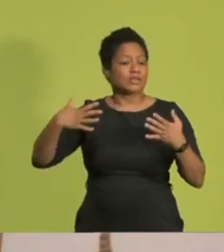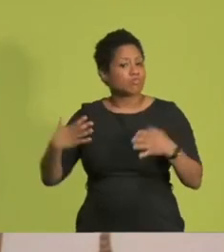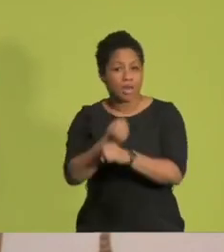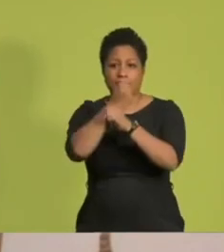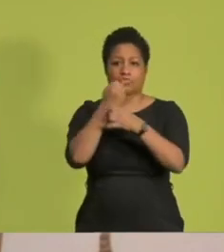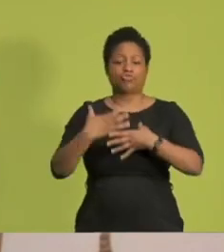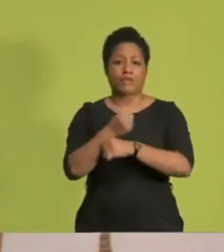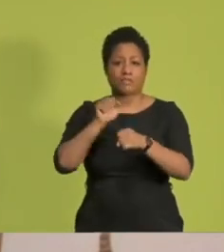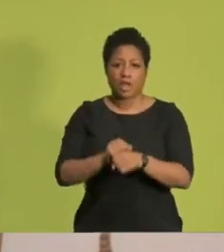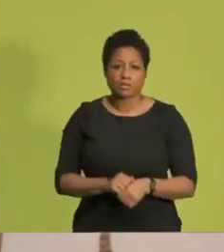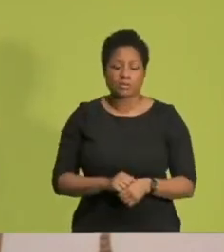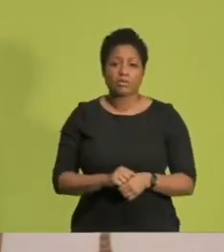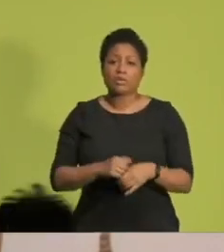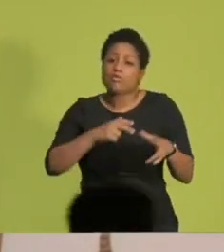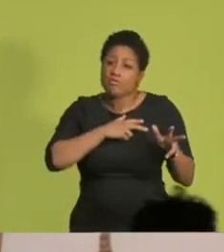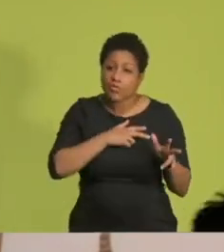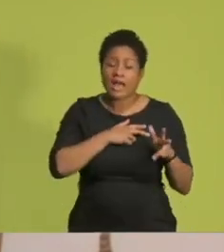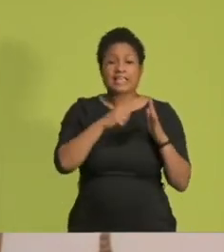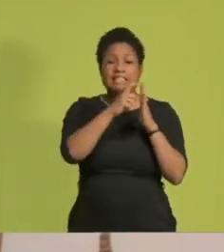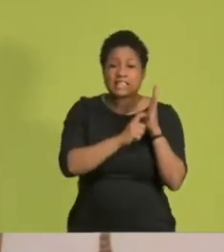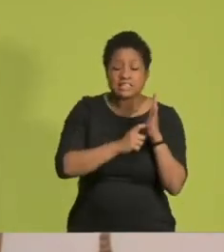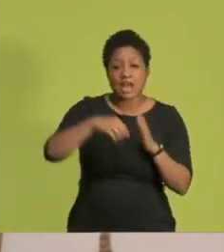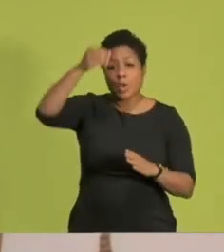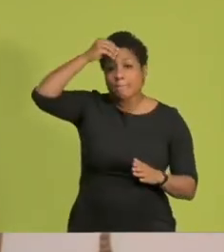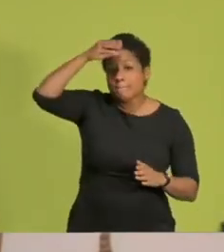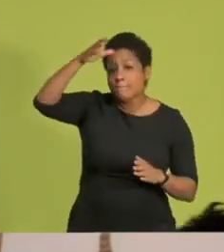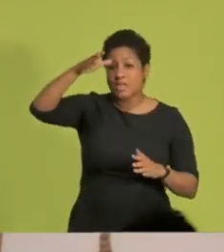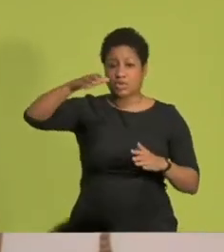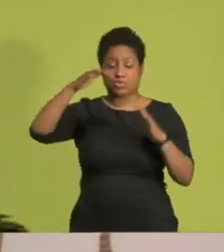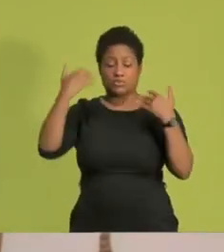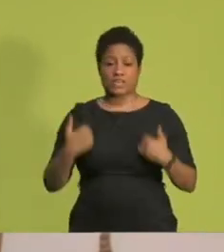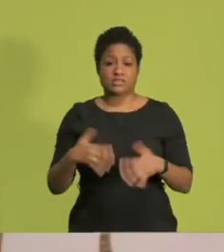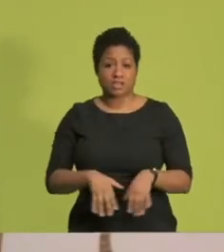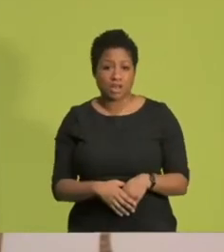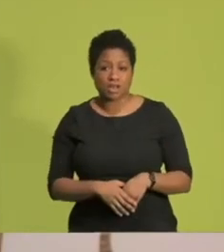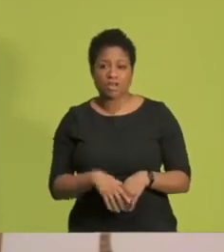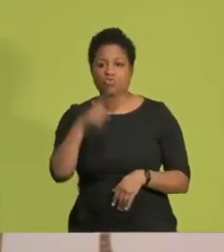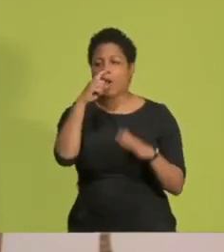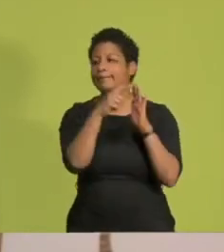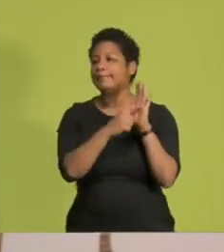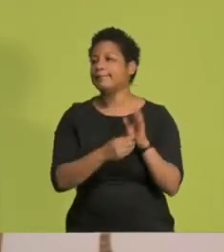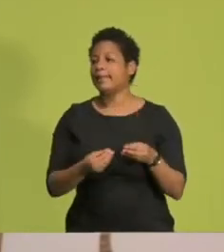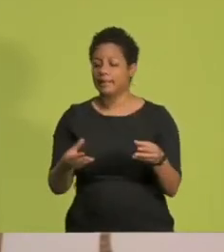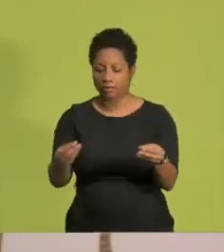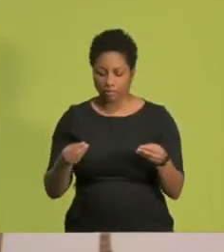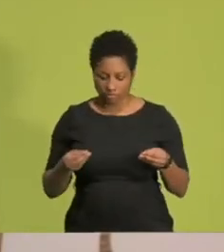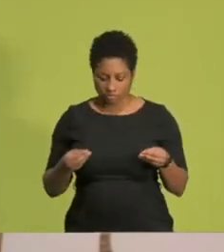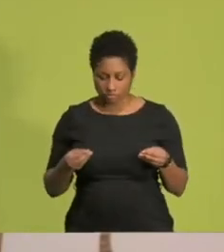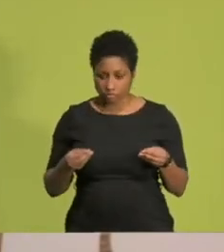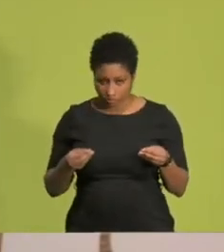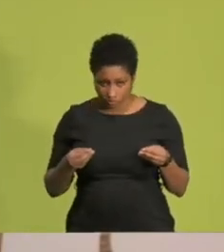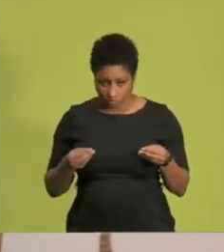wirklich digitales Bildungswesen aufbauen. Als führe die bloße Anwesenheit digitale Ausstattung von ganz alleine zu zeitgemäßer